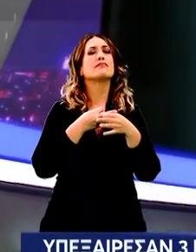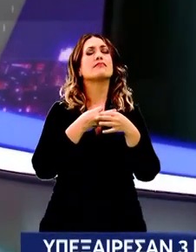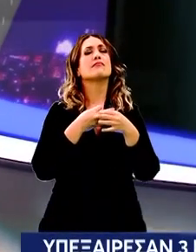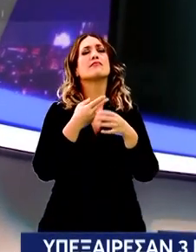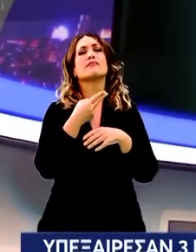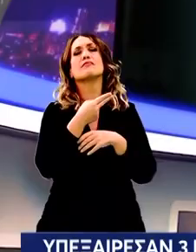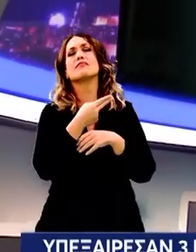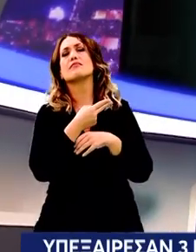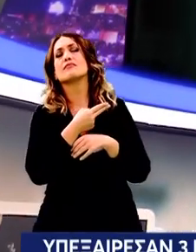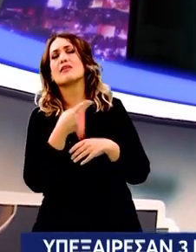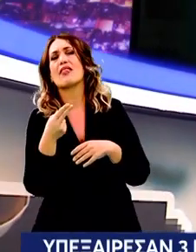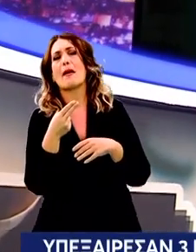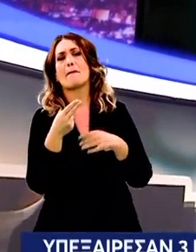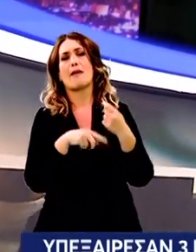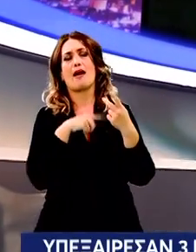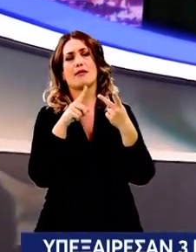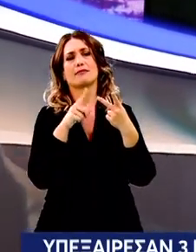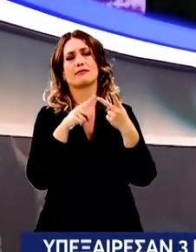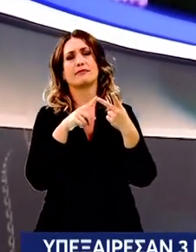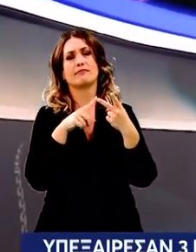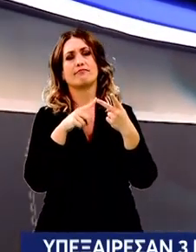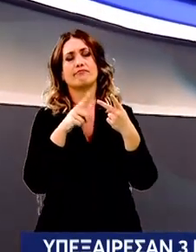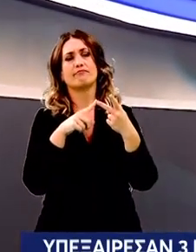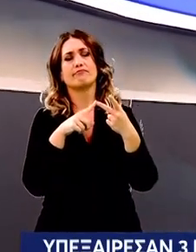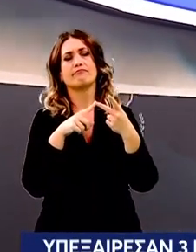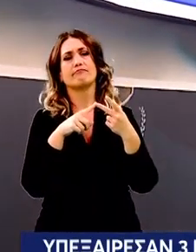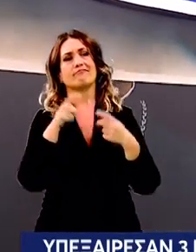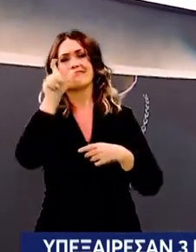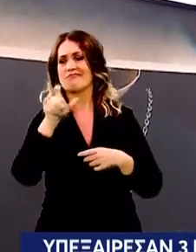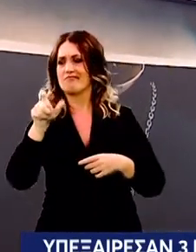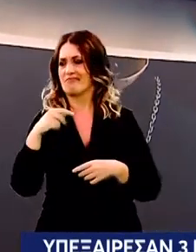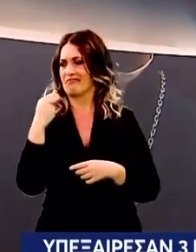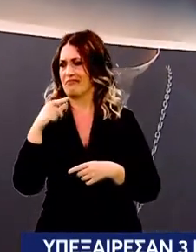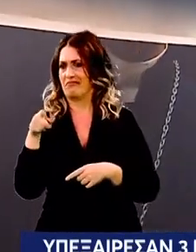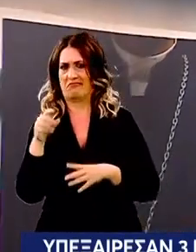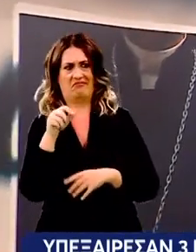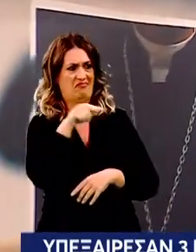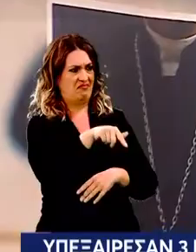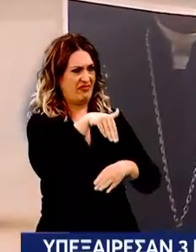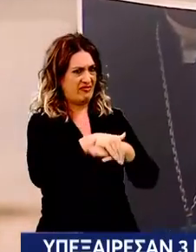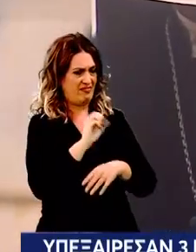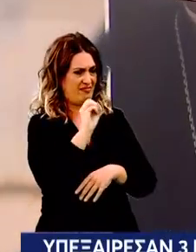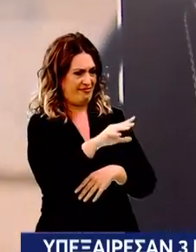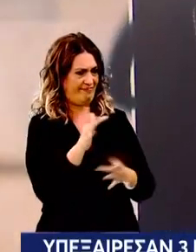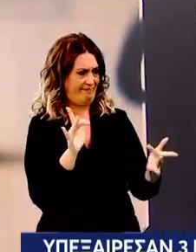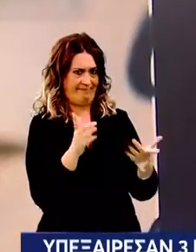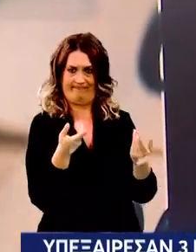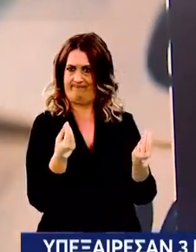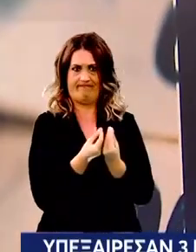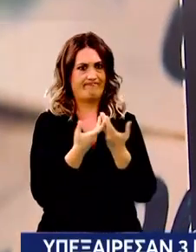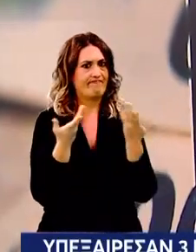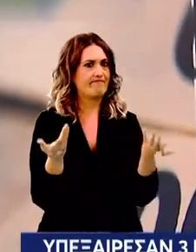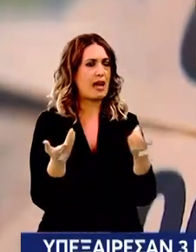και ακούμε επιχειρηματίες που δραστηριοποιούνται όχι όλοι οι άνθρωποι που δραστηριοποιούνται τη νύχτα αλλά όπως